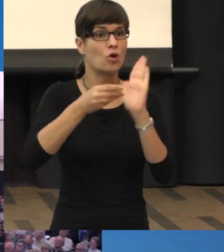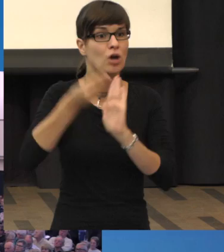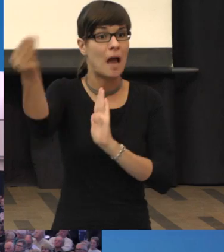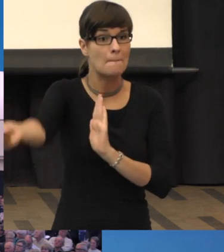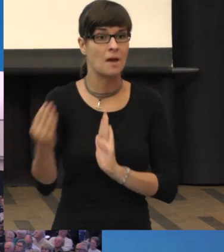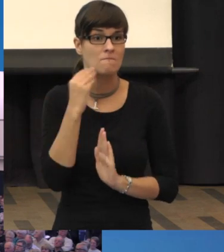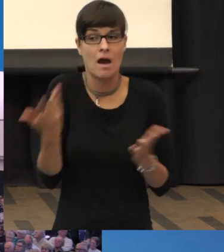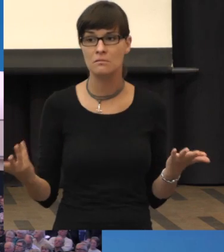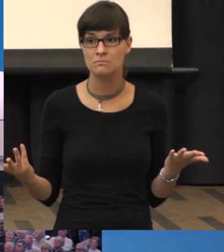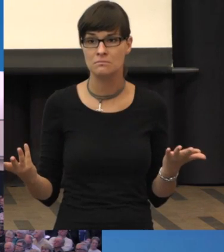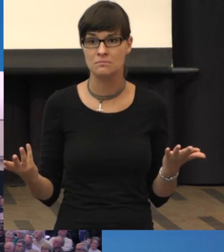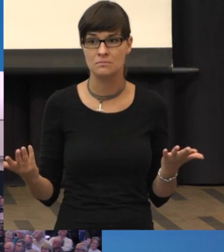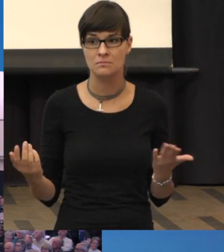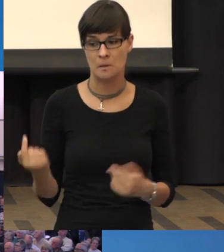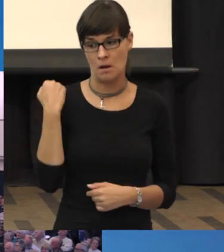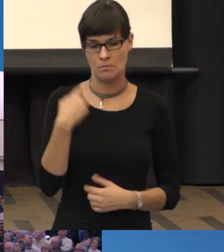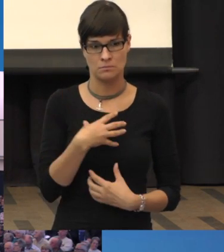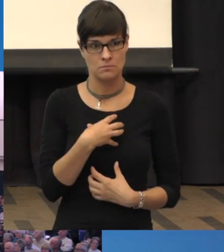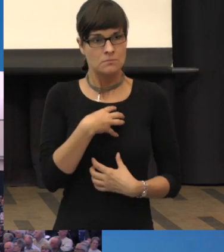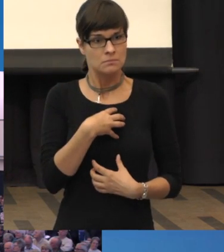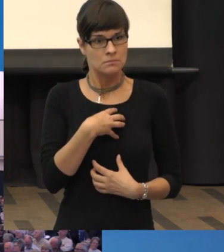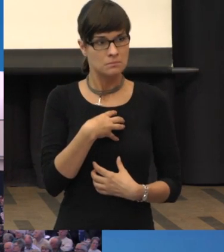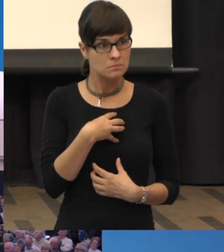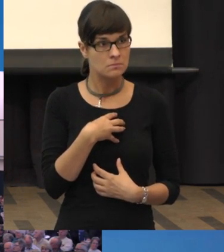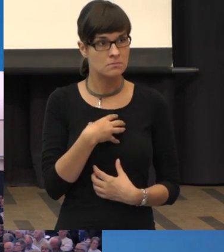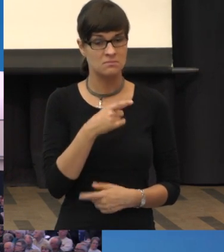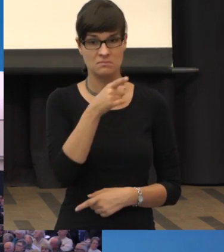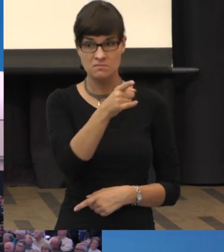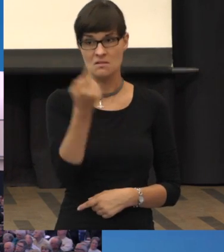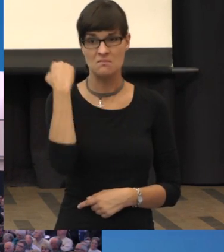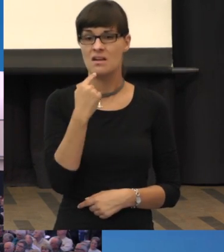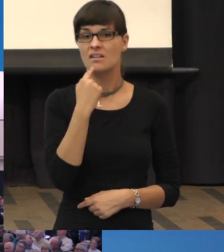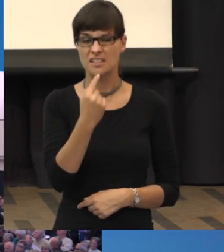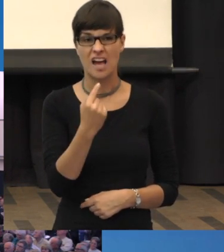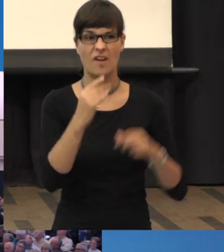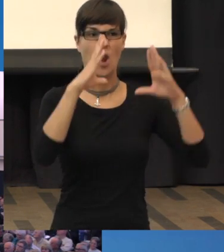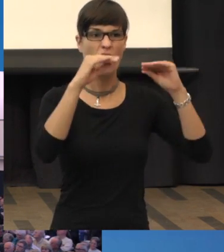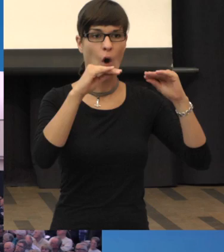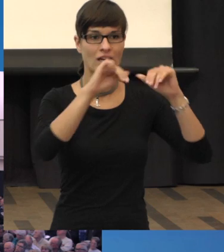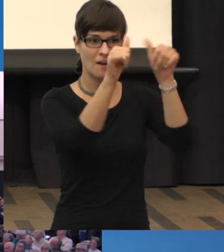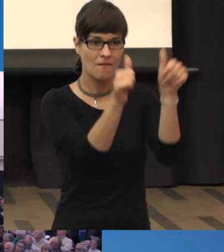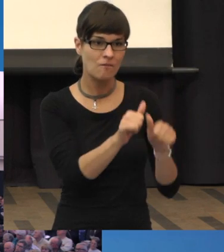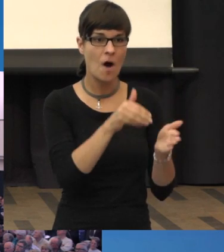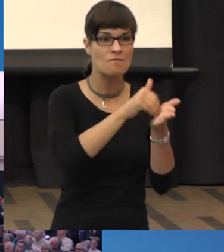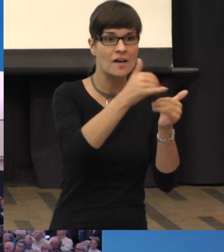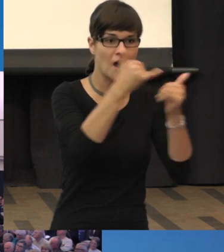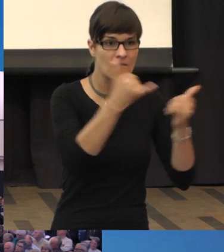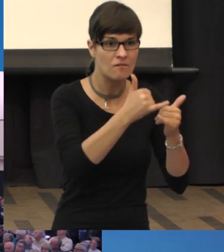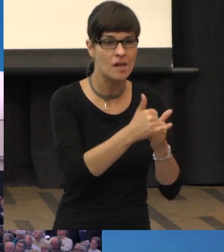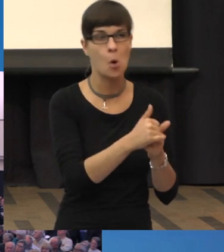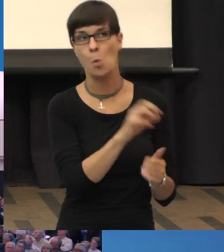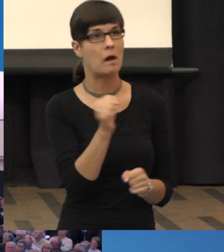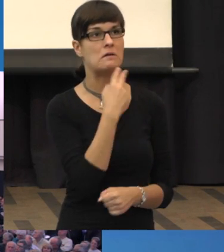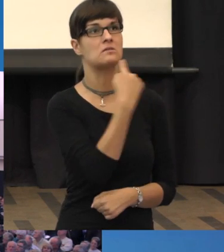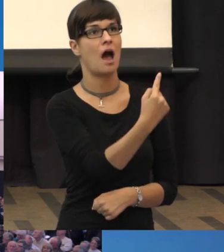Und ich war eben auch ein bisschen erschrocken, dass jetzt gesagt worden ist, man weiß überhaupt nicht bei der Feuchten, wie es weitergeht. Also ich stehe total auf dem Schlauch.